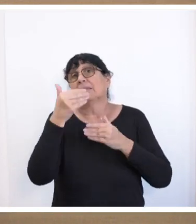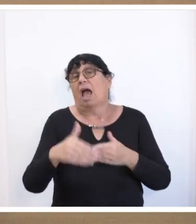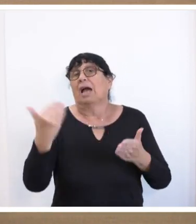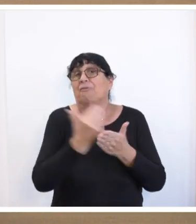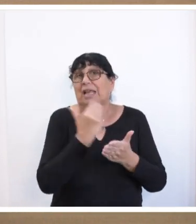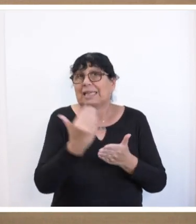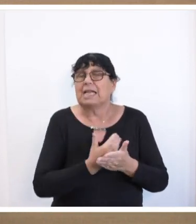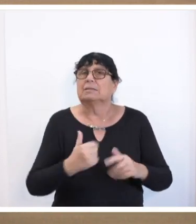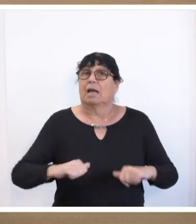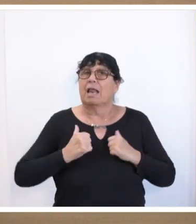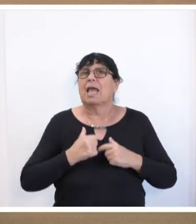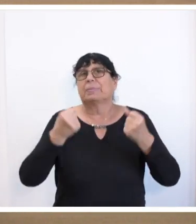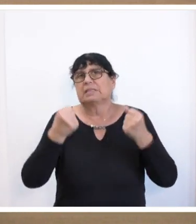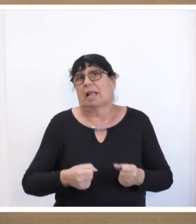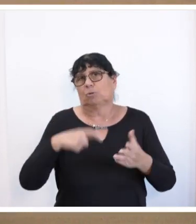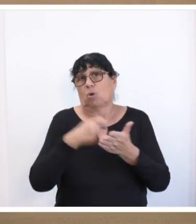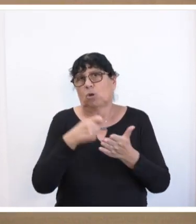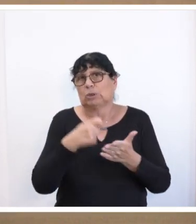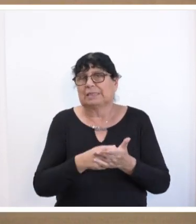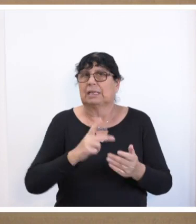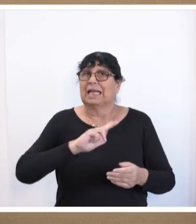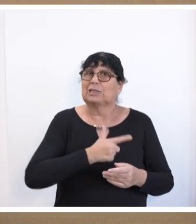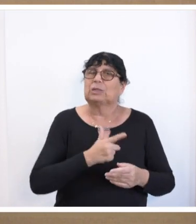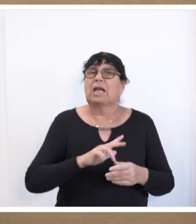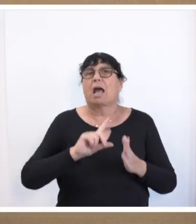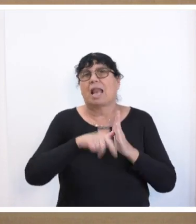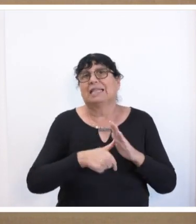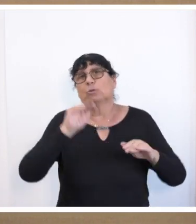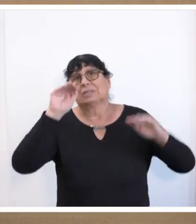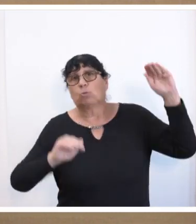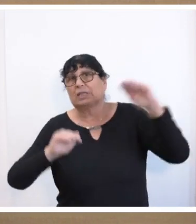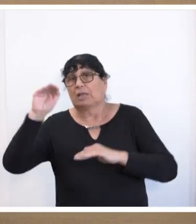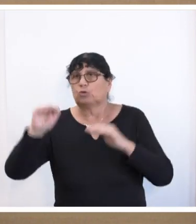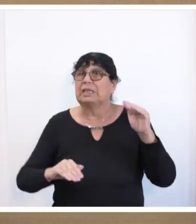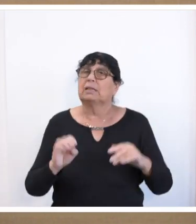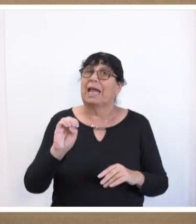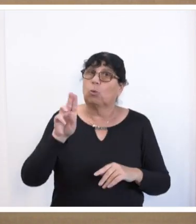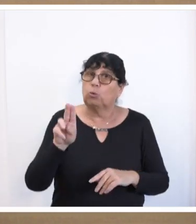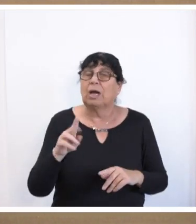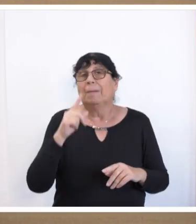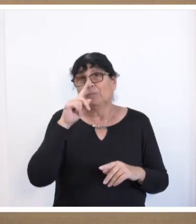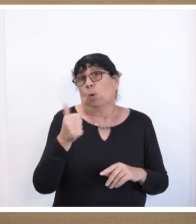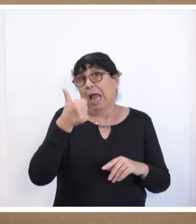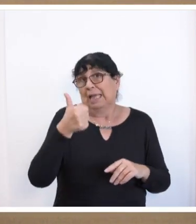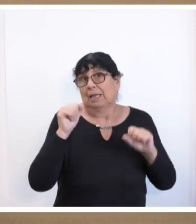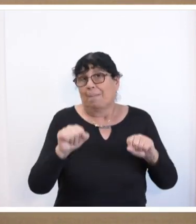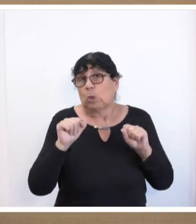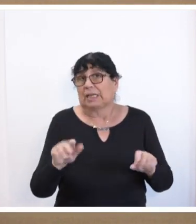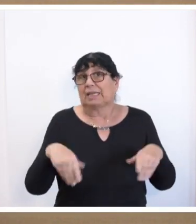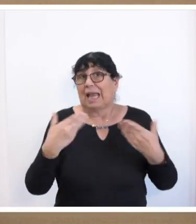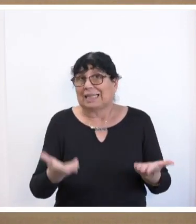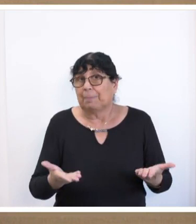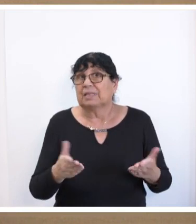Lebenshaltungskosten, Sozialleistungsunterschiedsgefälle etc. innerhalb der EU nur eine einzige Möglichkeit gibt.